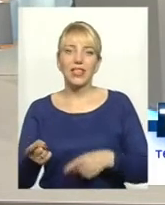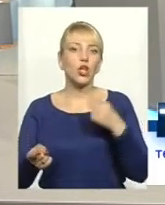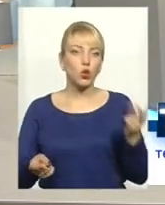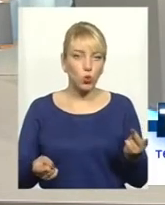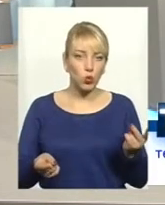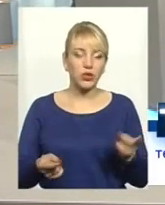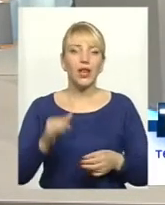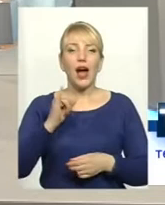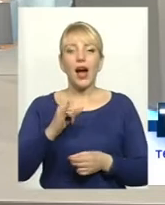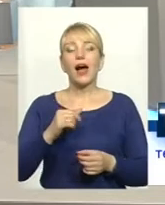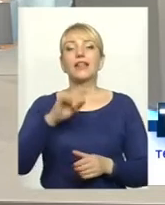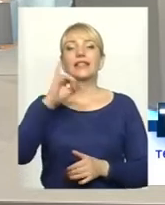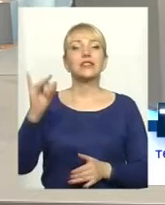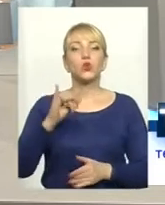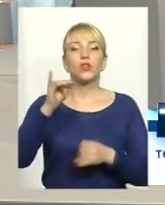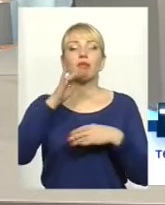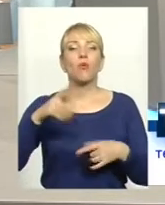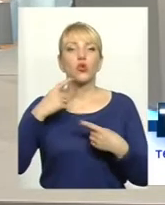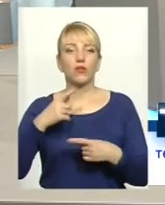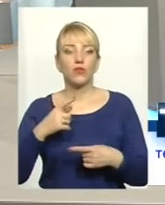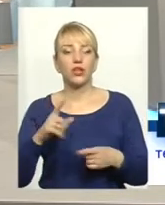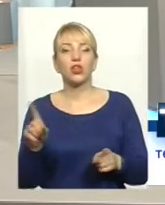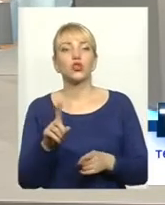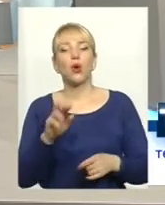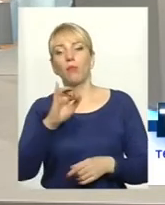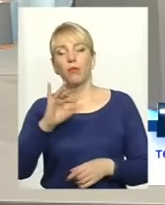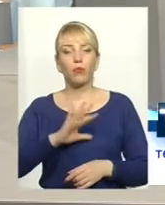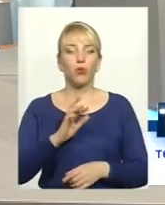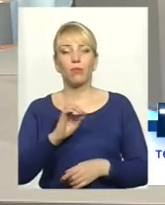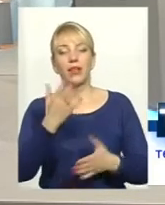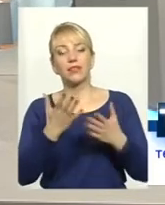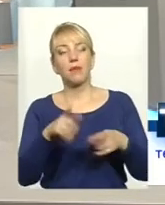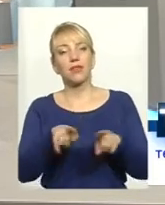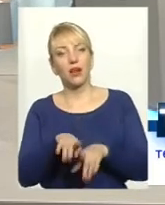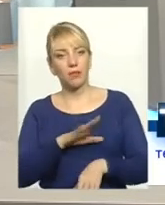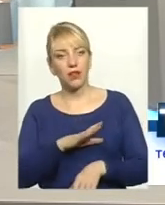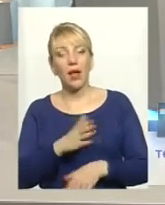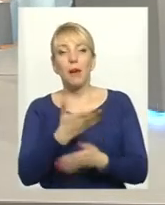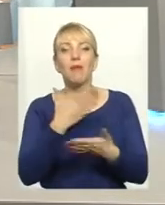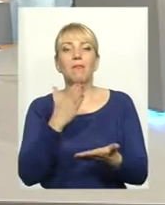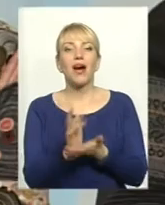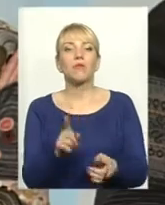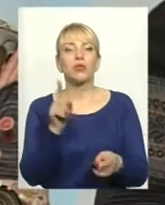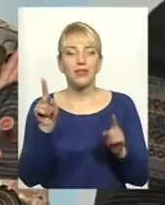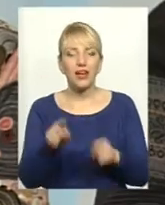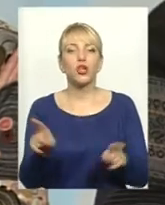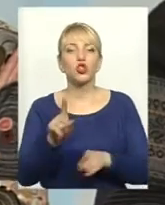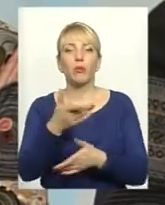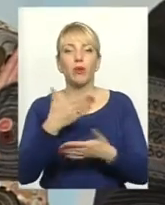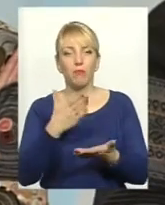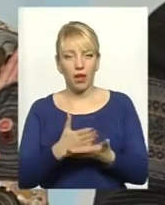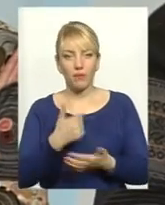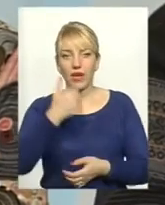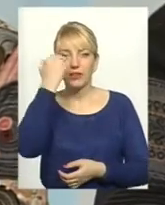знаєте, історія не може говорити, от що було би, якби було так. Ми маємо так, як маємо, ми маємо рухатися вперед. Я дуже вдячний тому